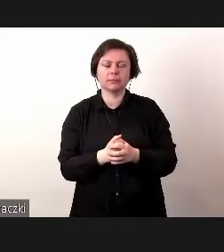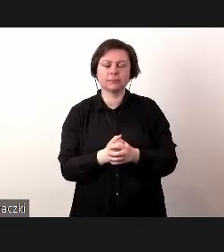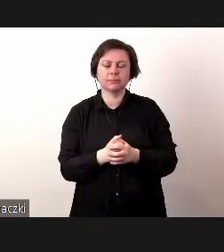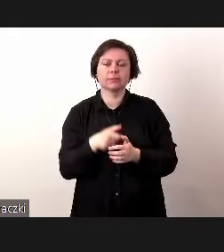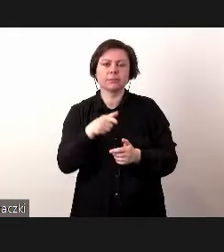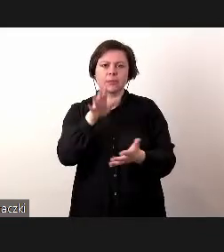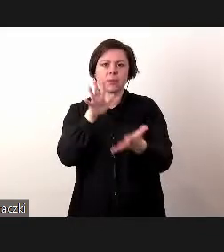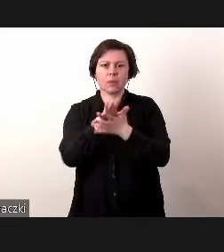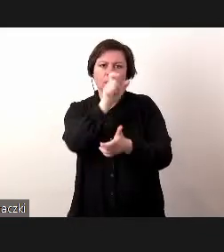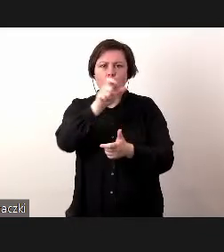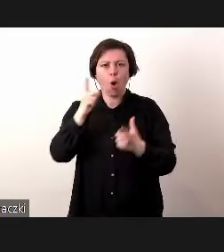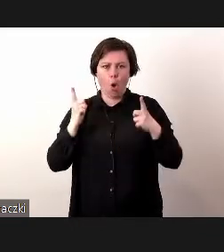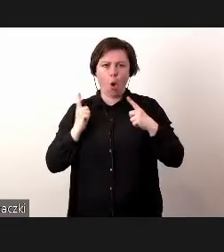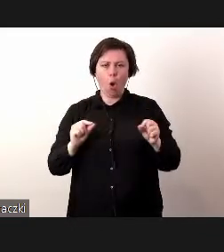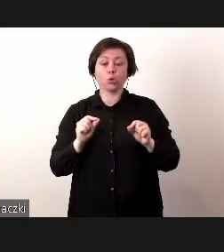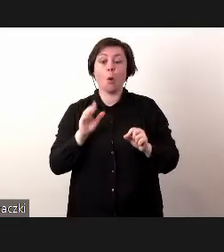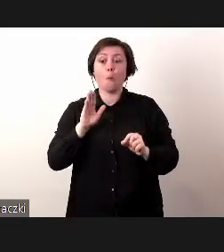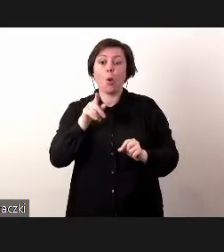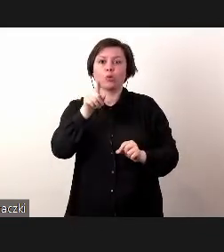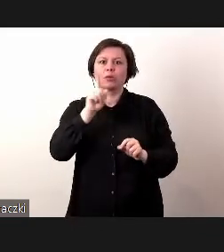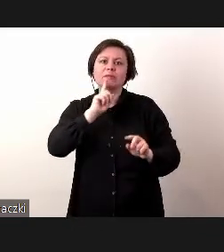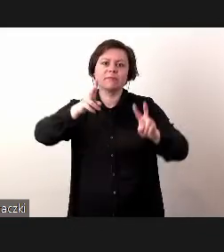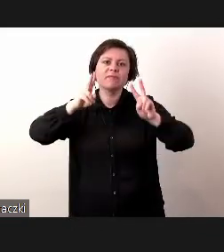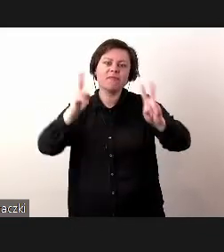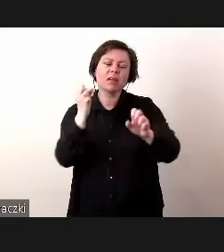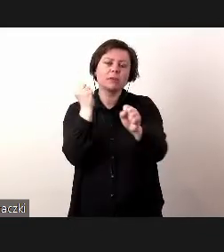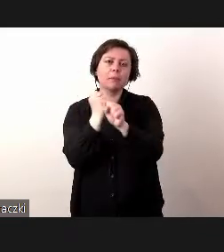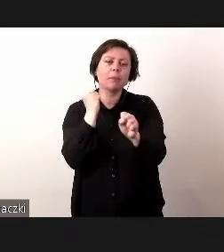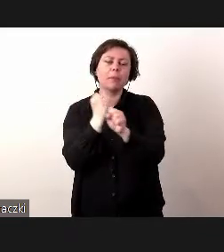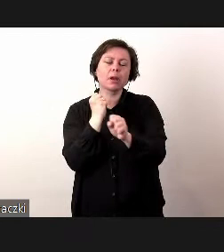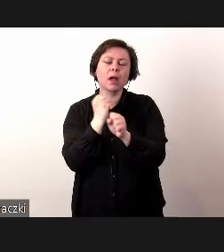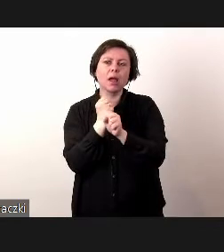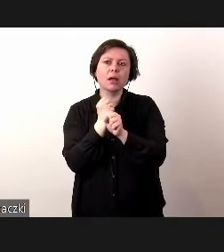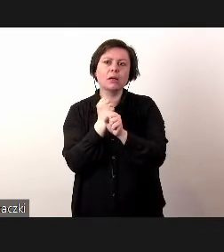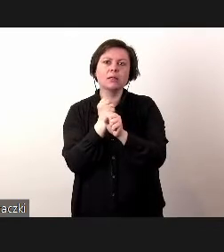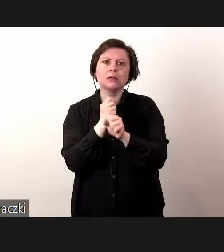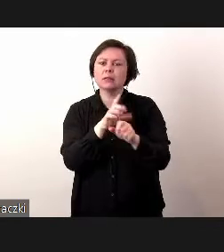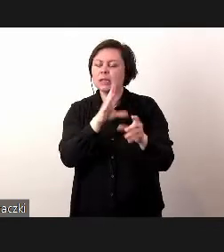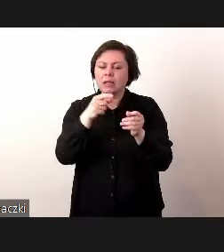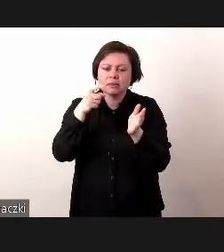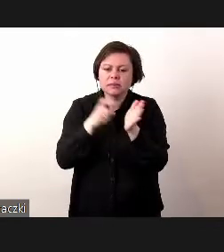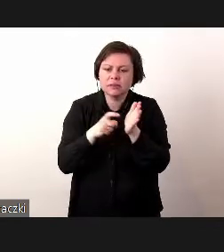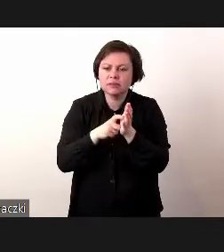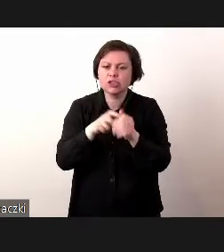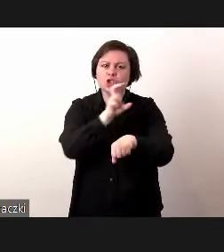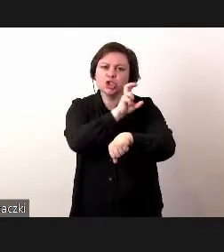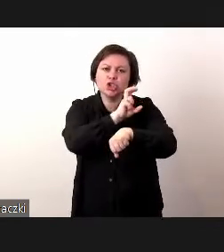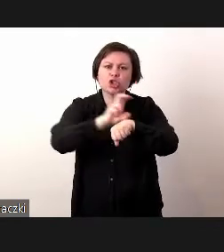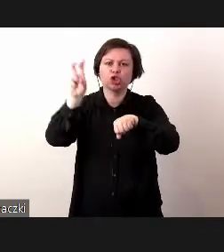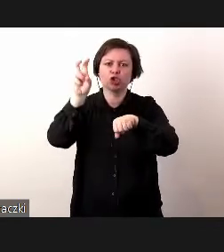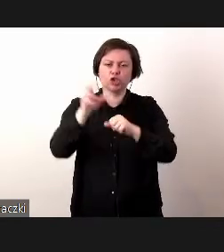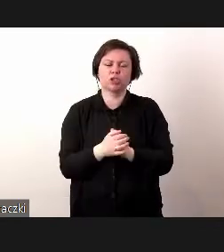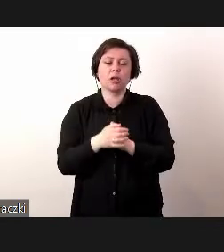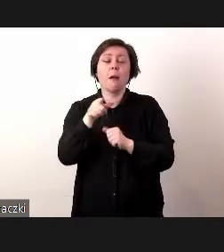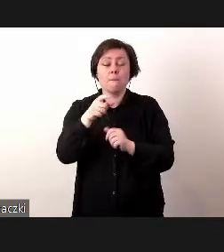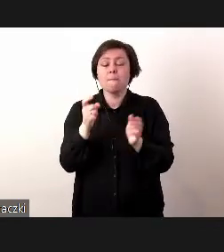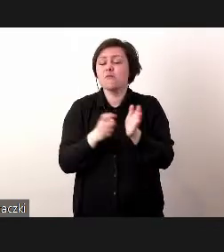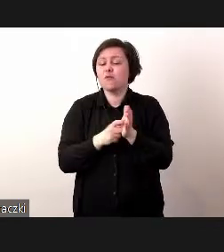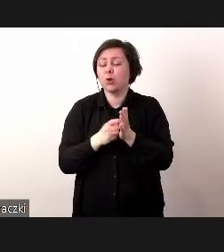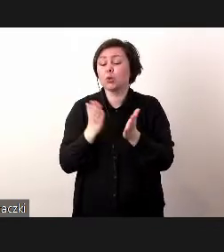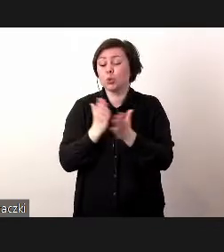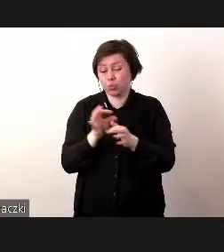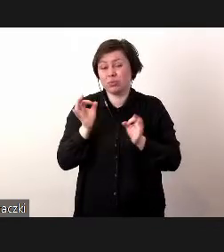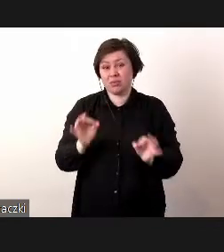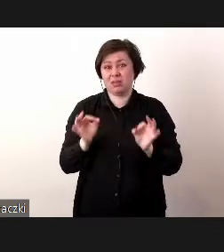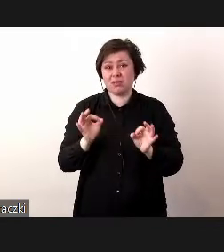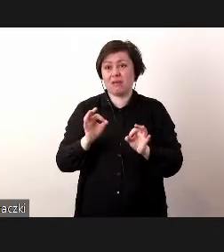tego typu osoby, dlatego że to jest faktycznie praca taka z wymaganiami inżynieryjna, dlatego że te wymagania są już w